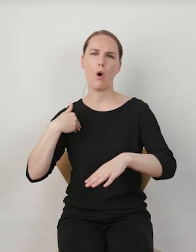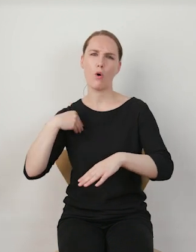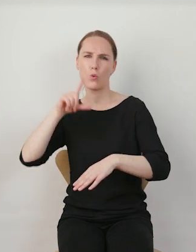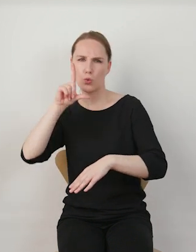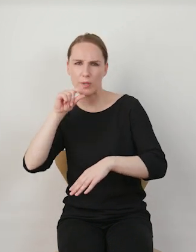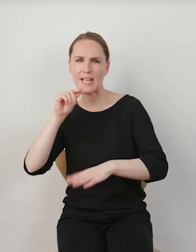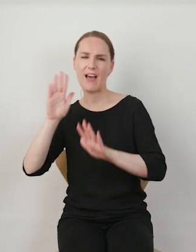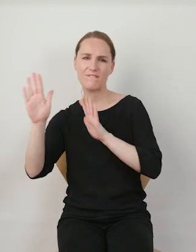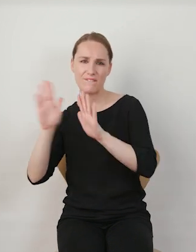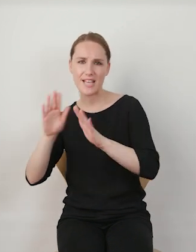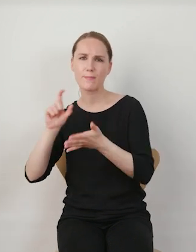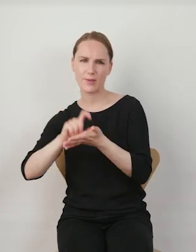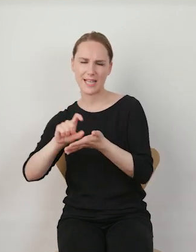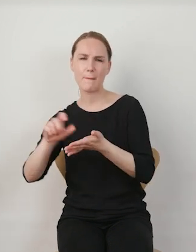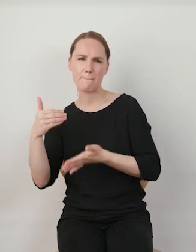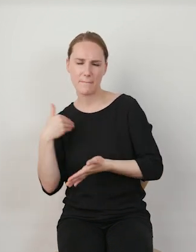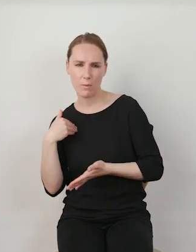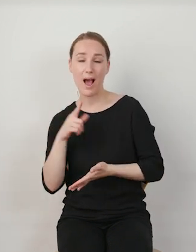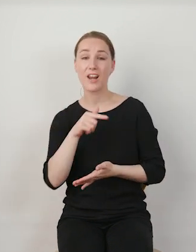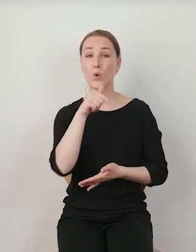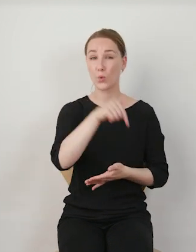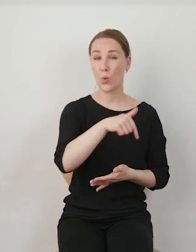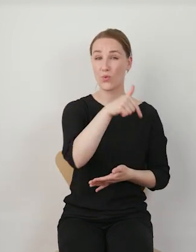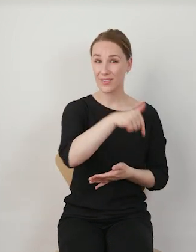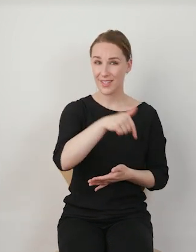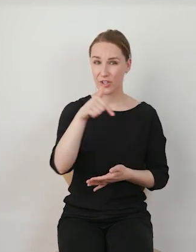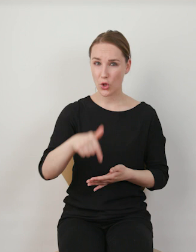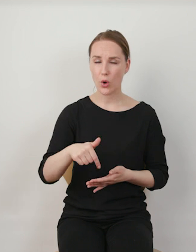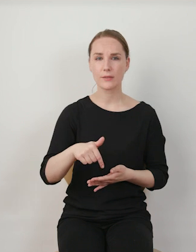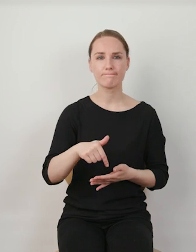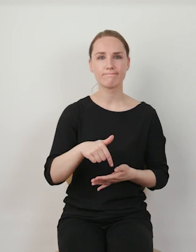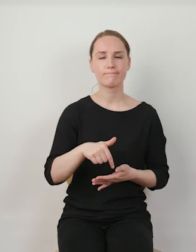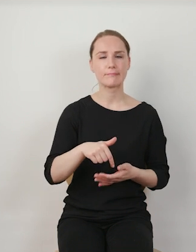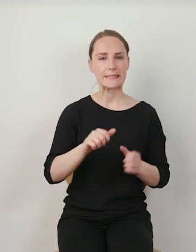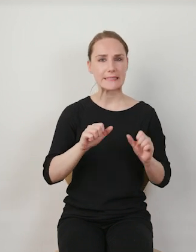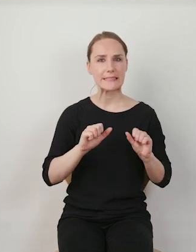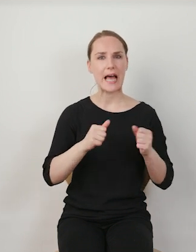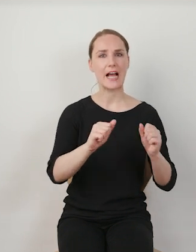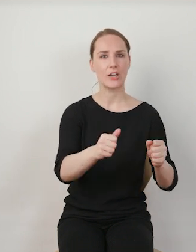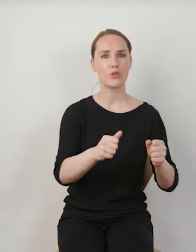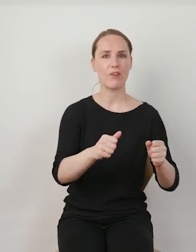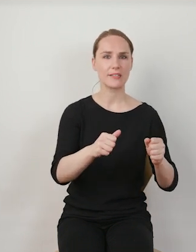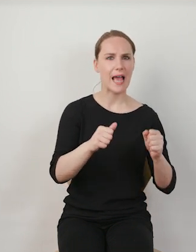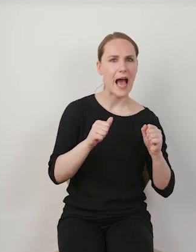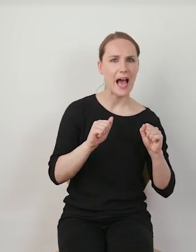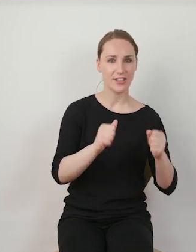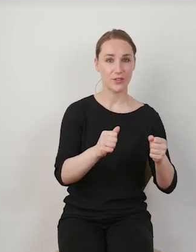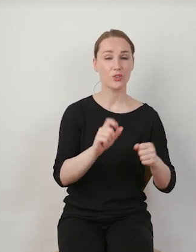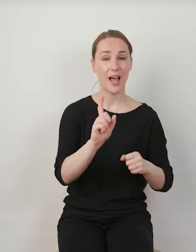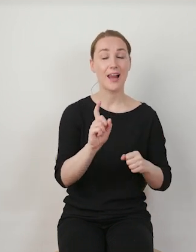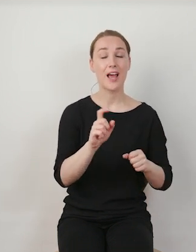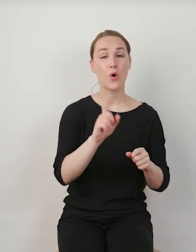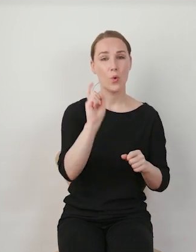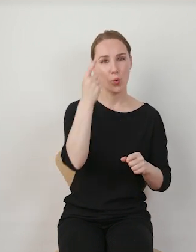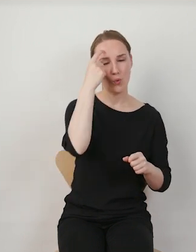Facebooku, było na Instagramie, ale miejsce, w którym faktycznie dochodzi do zaangażowania, do aktywizacji, a mam tu na myśli